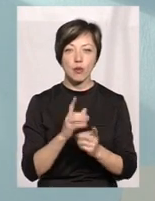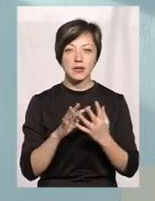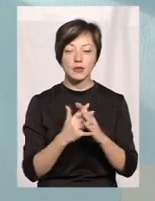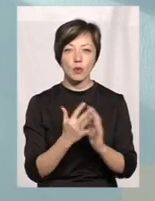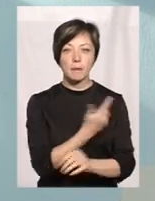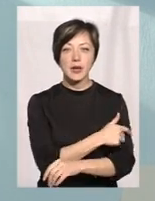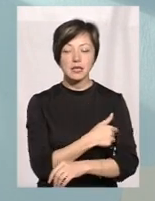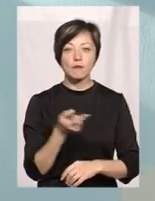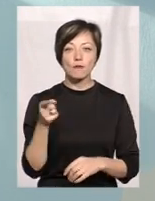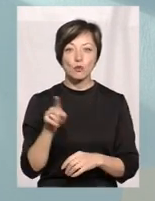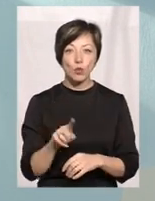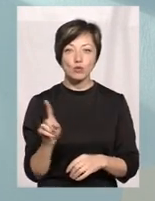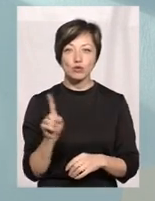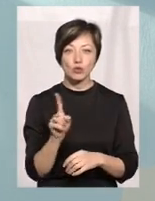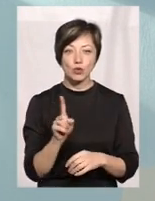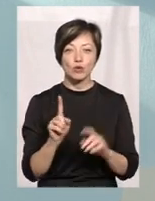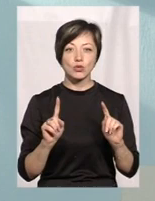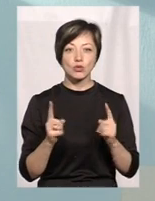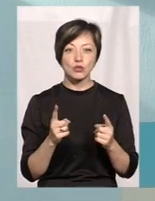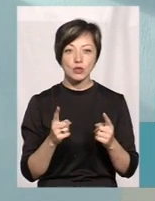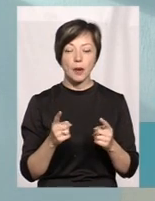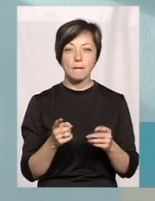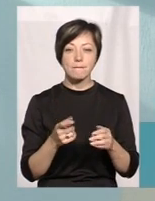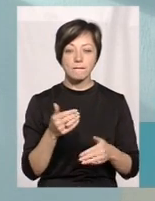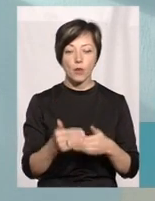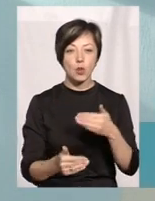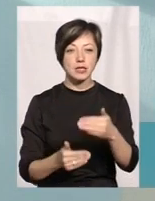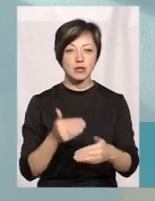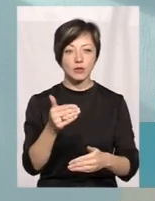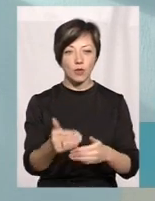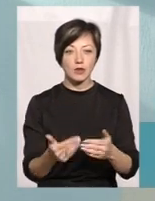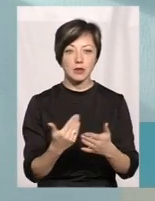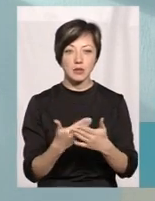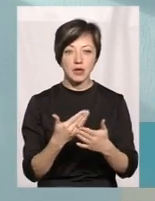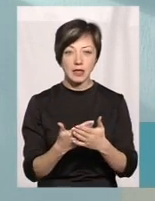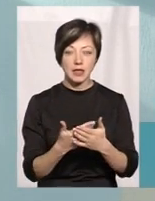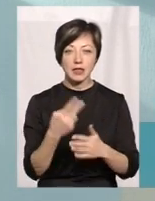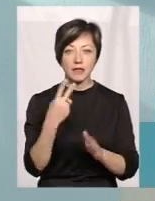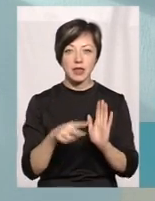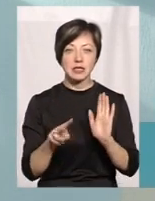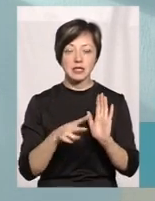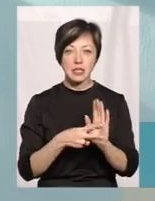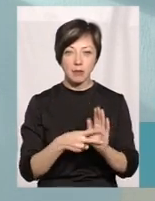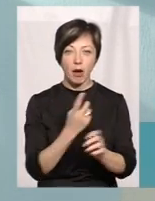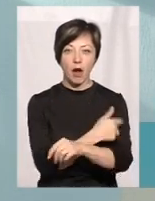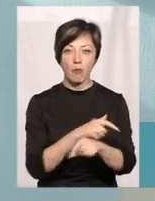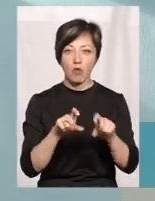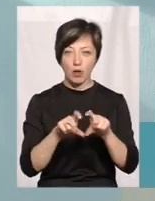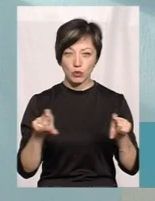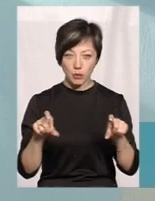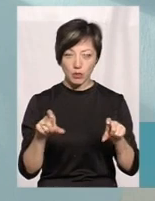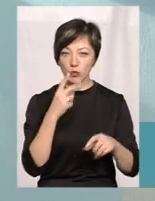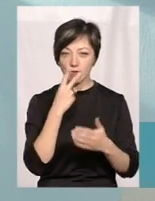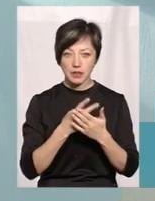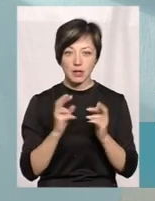медицини, це в тому, що вона надзвичайно послідована. Якщо брати, до прикладу, цих 27 амбулаторій, тобто, ви